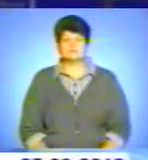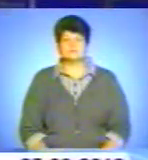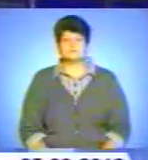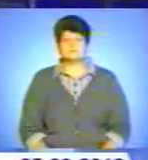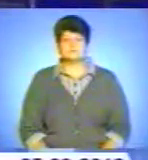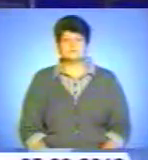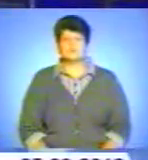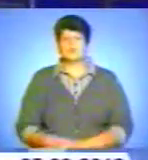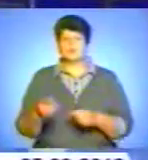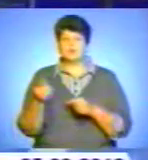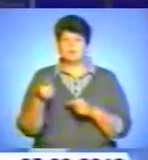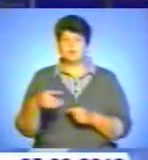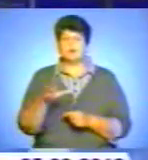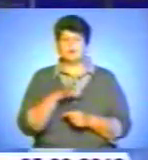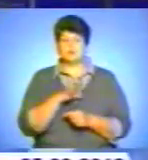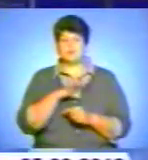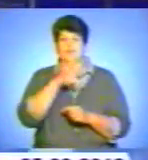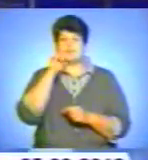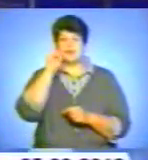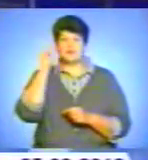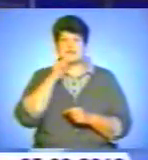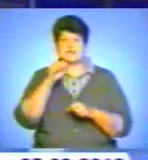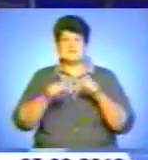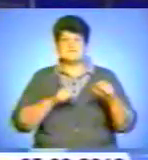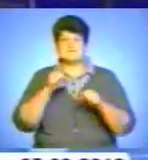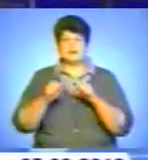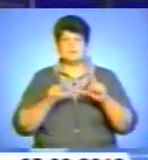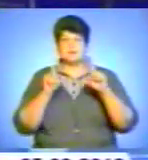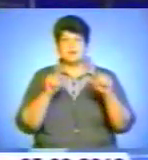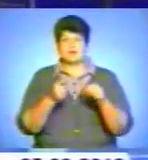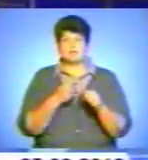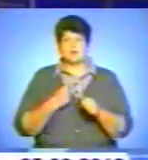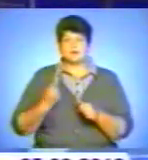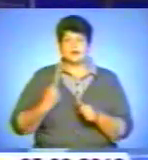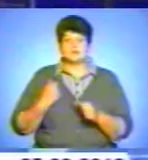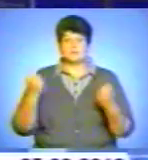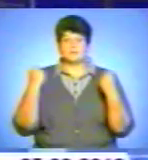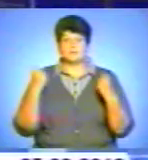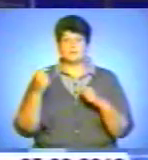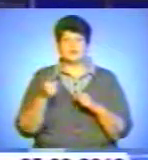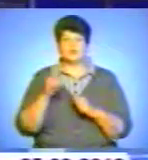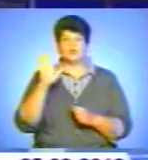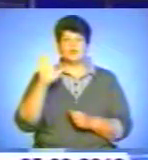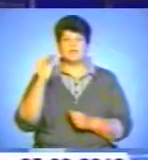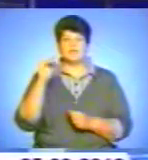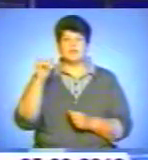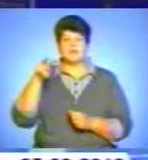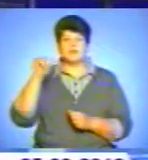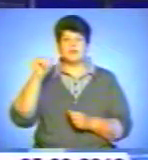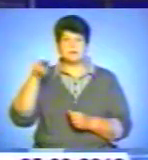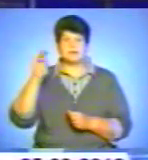У Тернополі відбулися всеукраїнські велоперегони імені майстра спорту СРСР тернополянина Володимира Філіпенка.